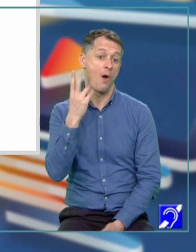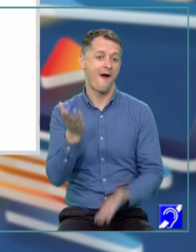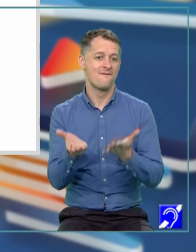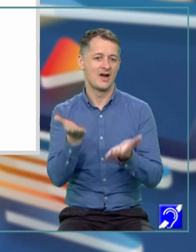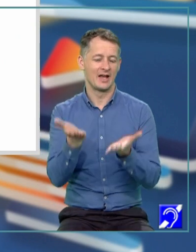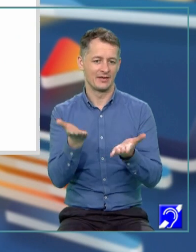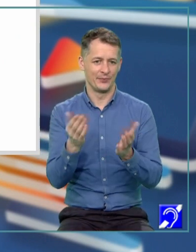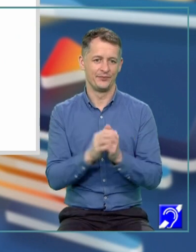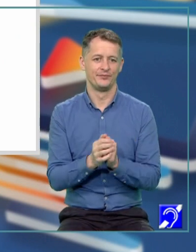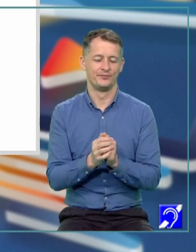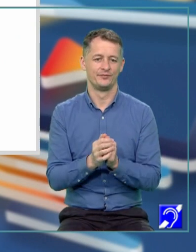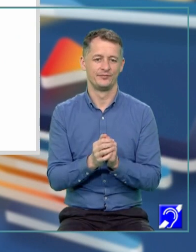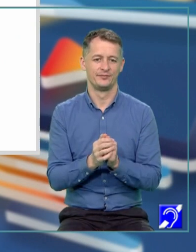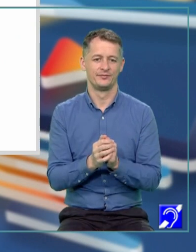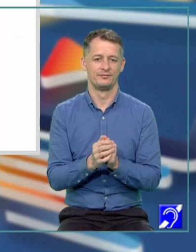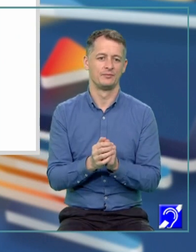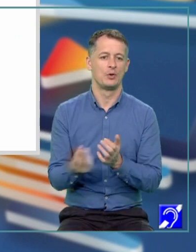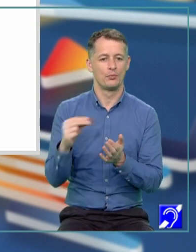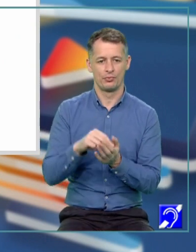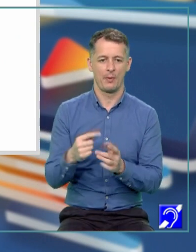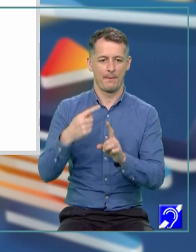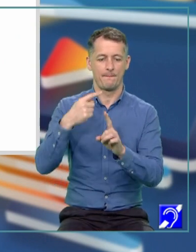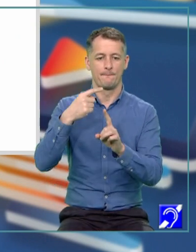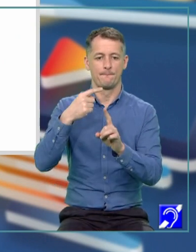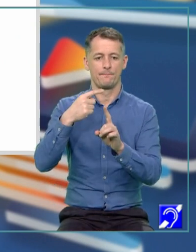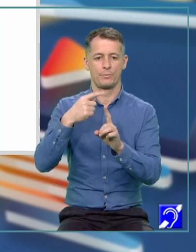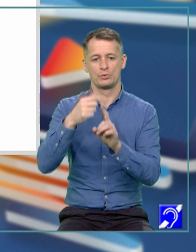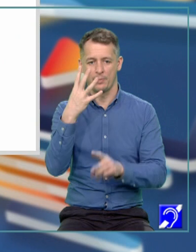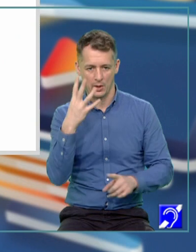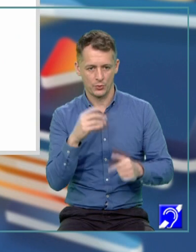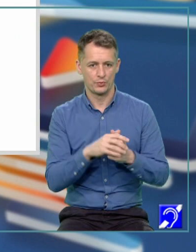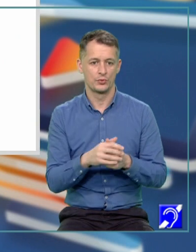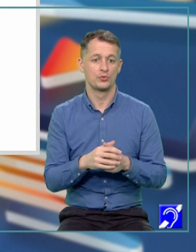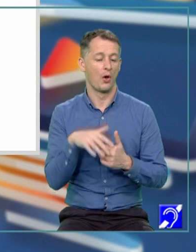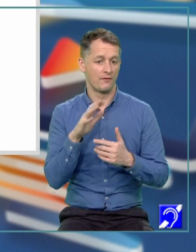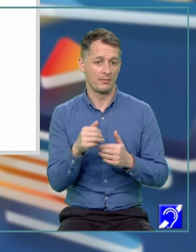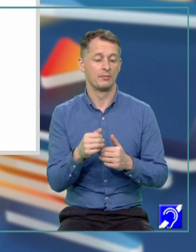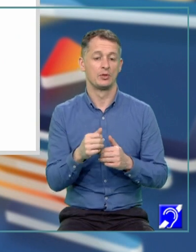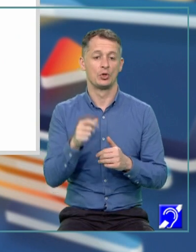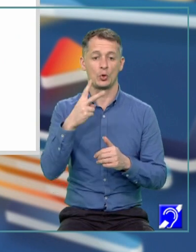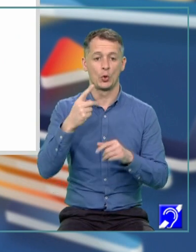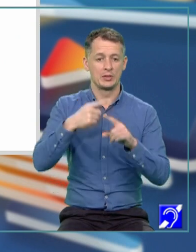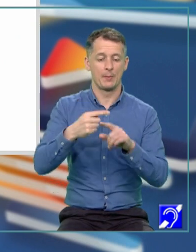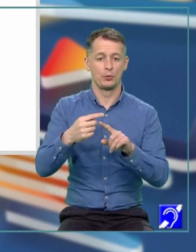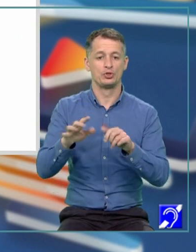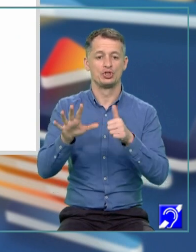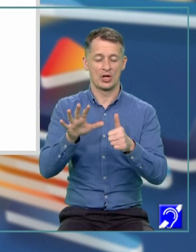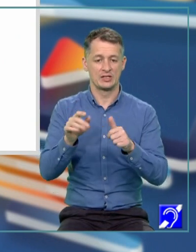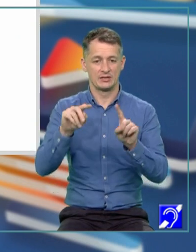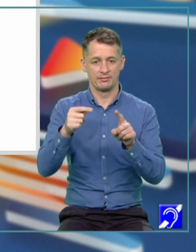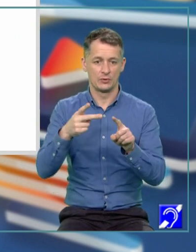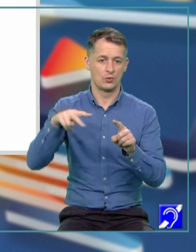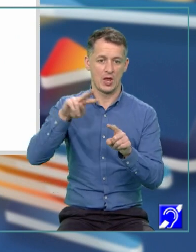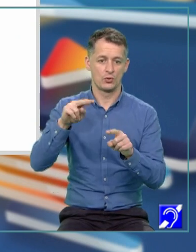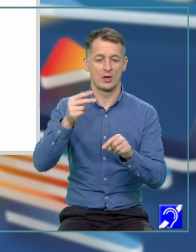vom aduna 4, obținem o ecuație echivalentă, 2X plus 6 totul la a doua este egal cu 4.